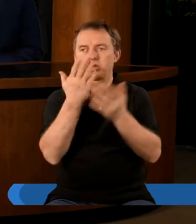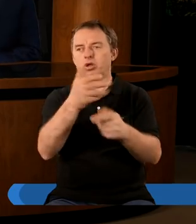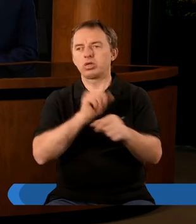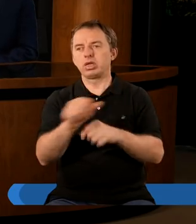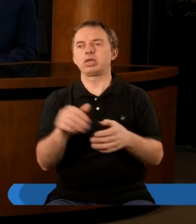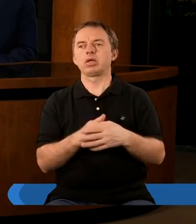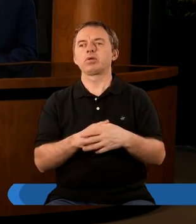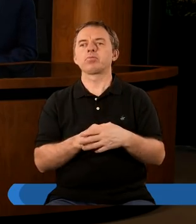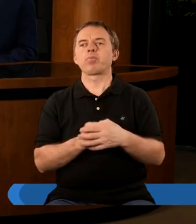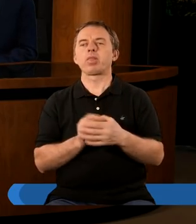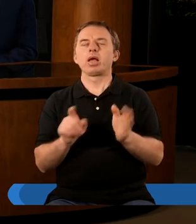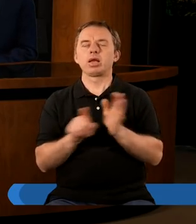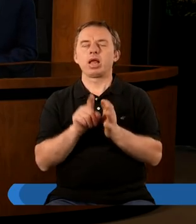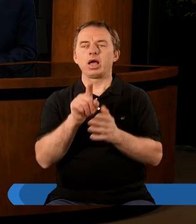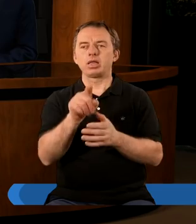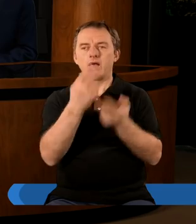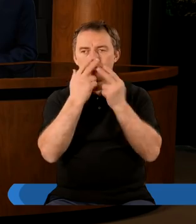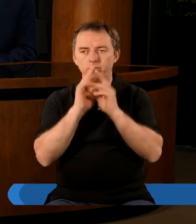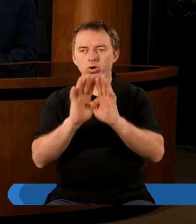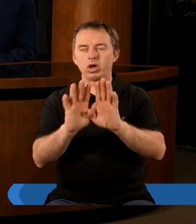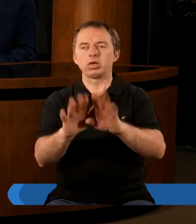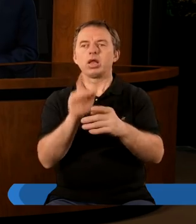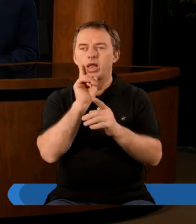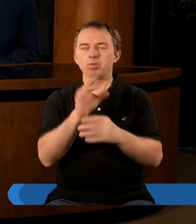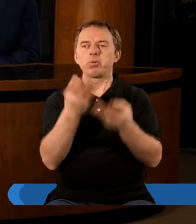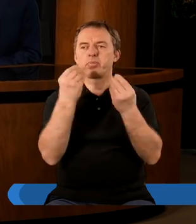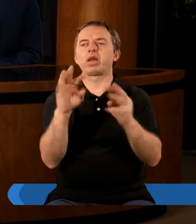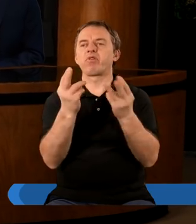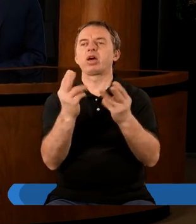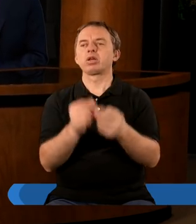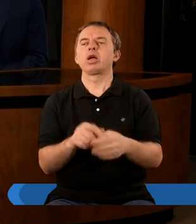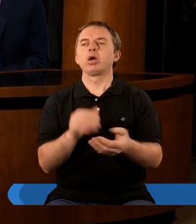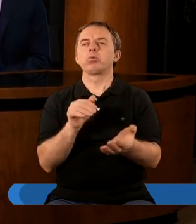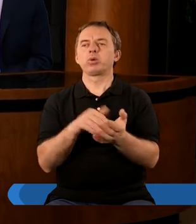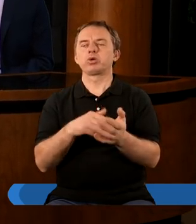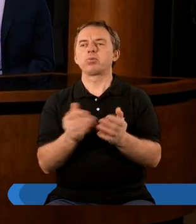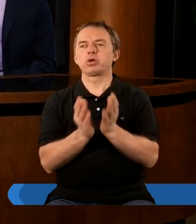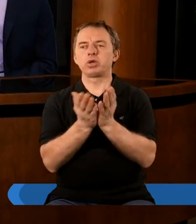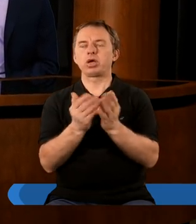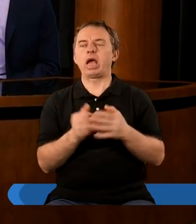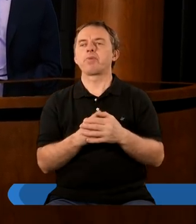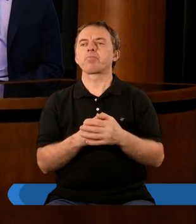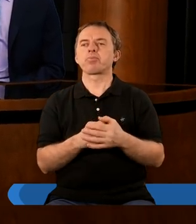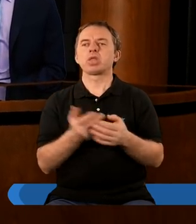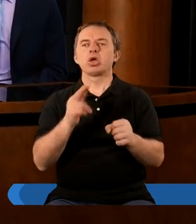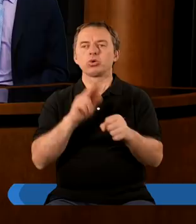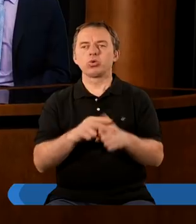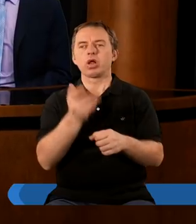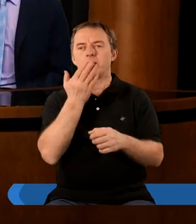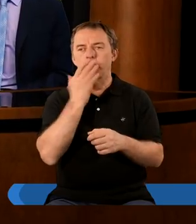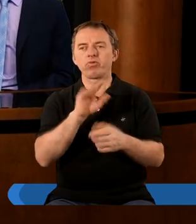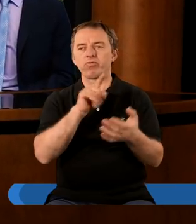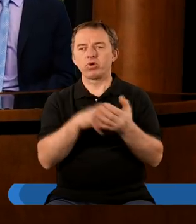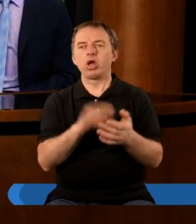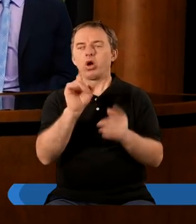rzeczywiście jest, prawda? Więc dlatego pokazane jest, że to jest naprawdę bardzo istotne, bardzo ważna księga, która mówi